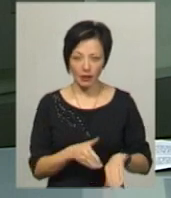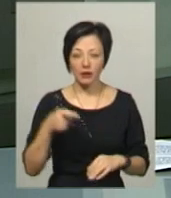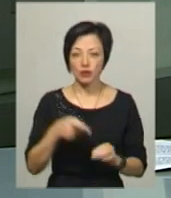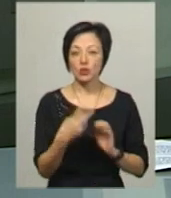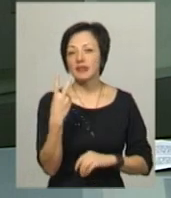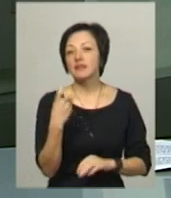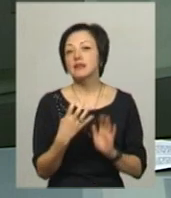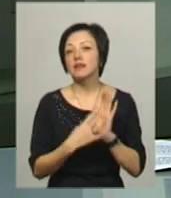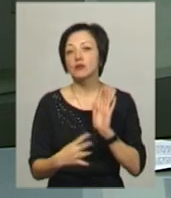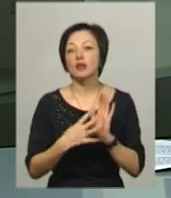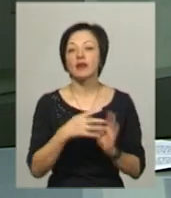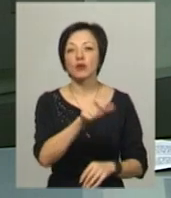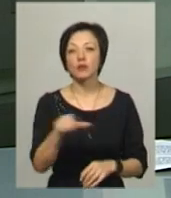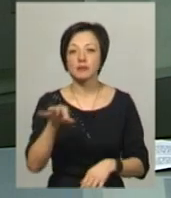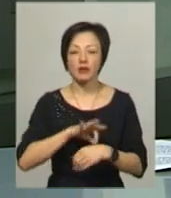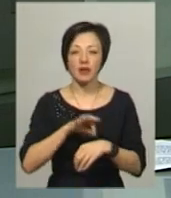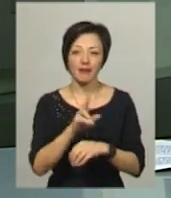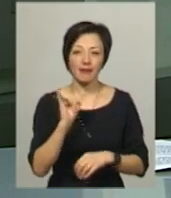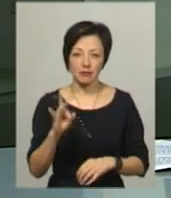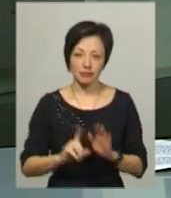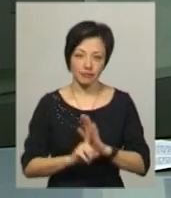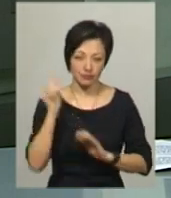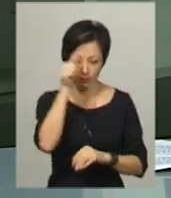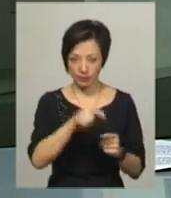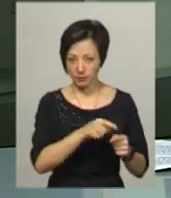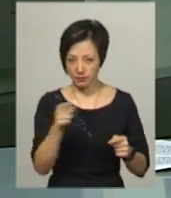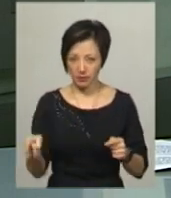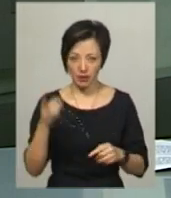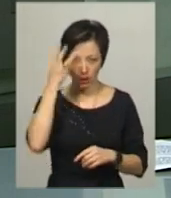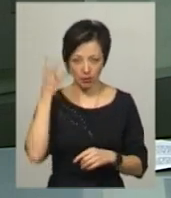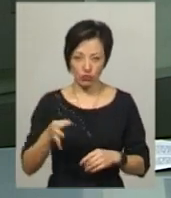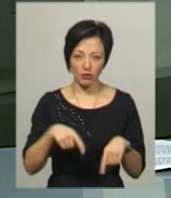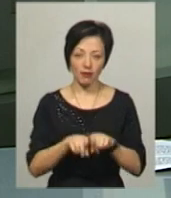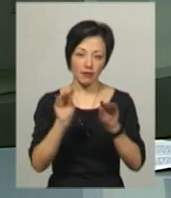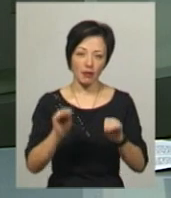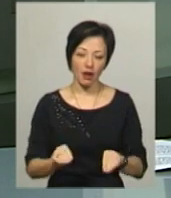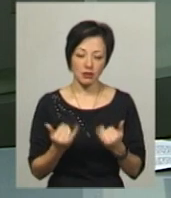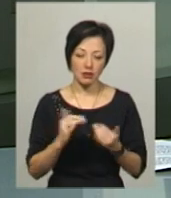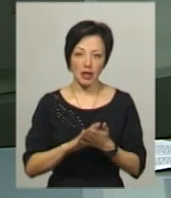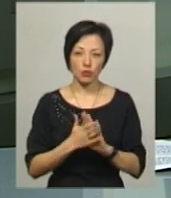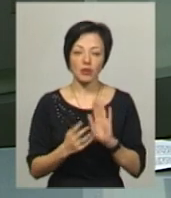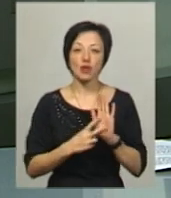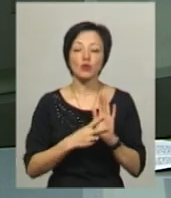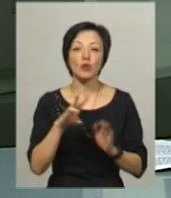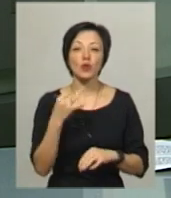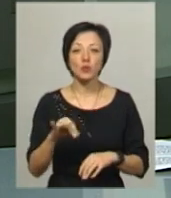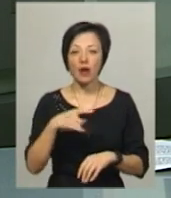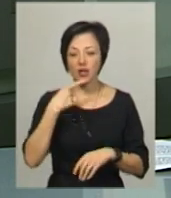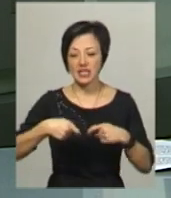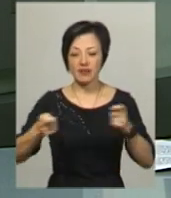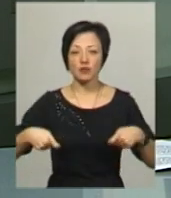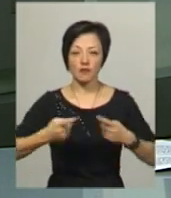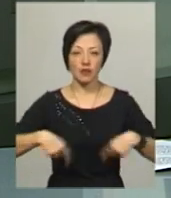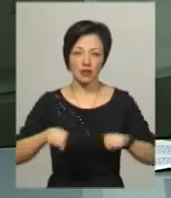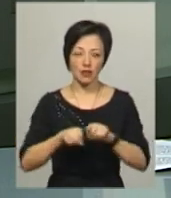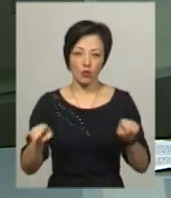1299 осіб захворіли Нікір з початку року на Хмельниччині. Такі дані станом на 7 лютого наводить завідувач відділенням